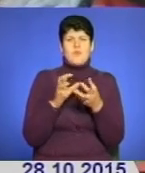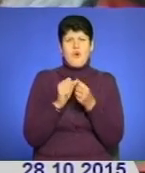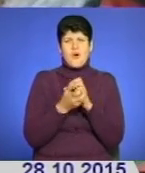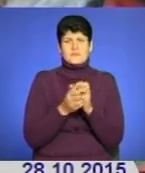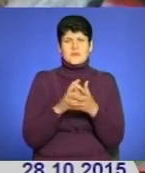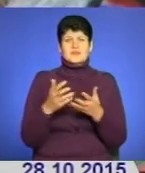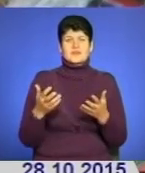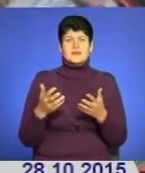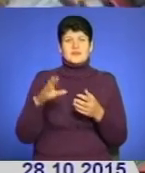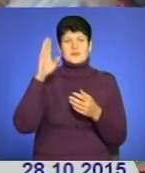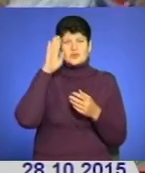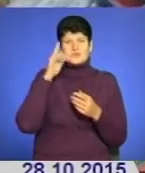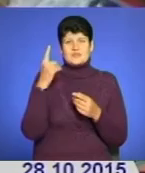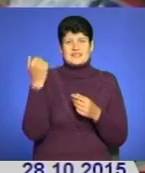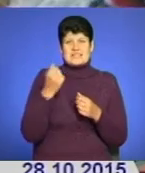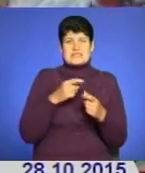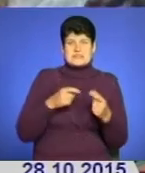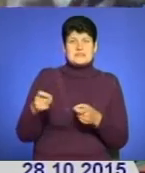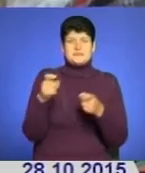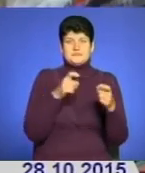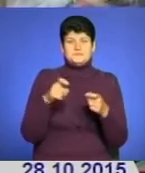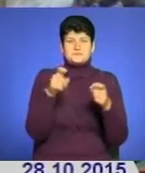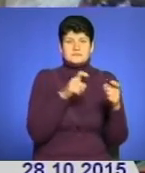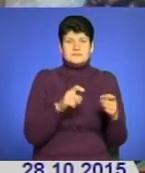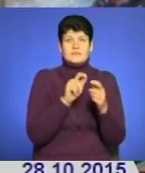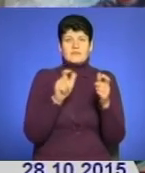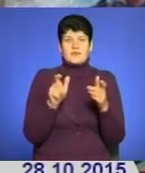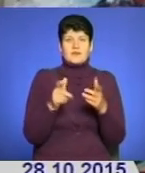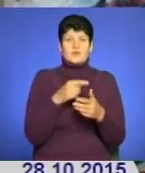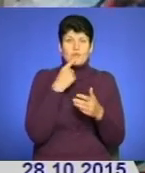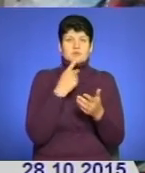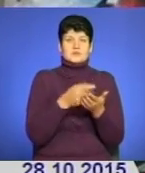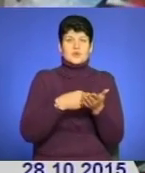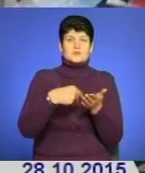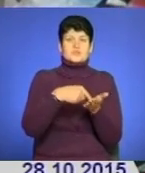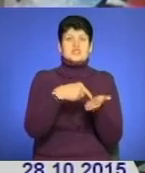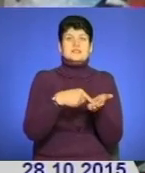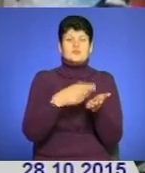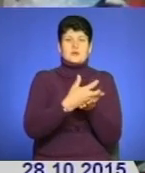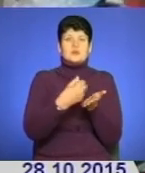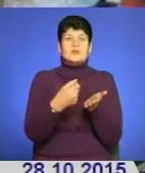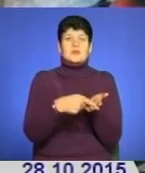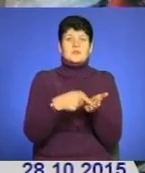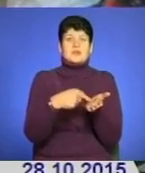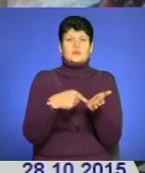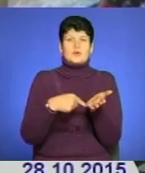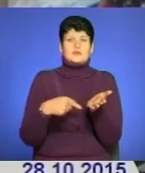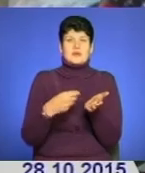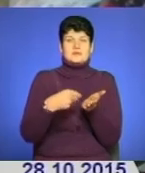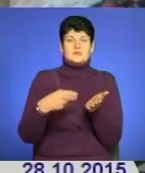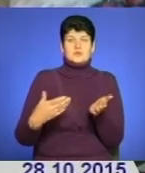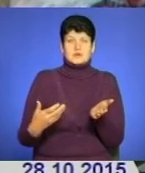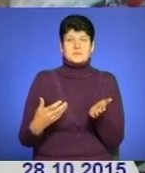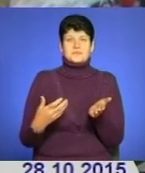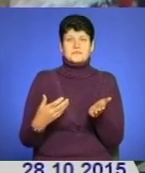такі вже, бо ж хлопці з ними тиждень їдуть, і уявіть собі, від блокпосту до блокпосту ти привозиш і кажеш, розпишися, що ти отримав оте, оте, оте, оте, і